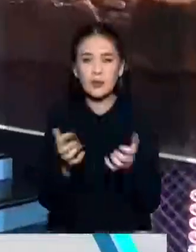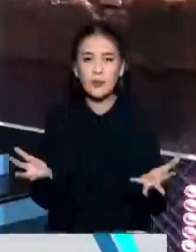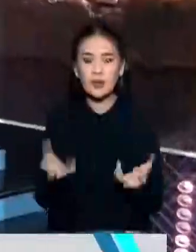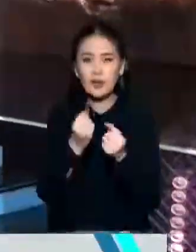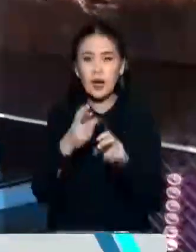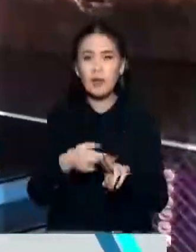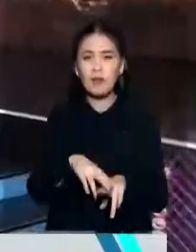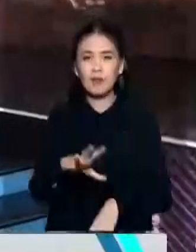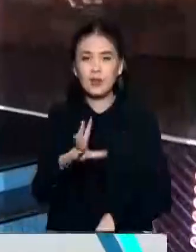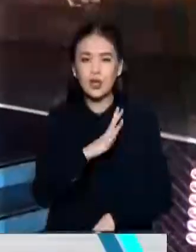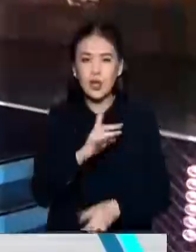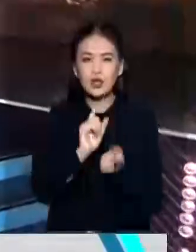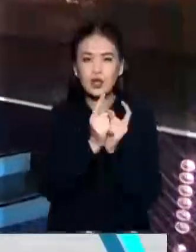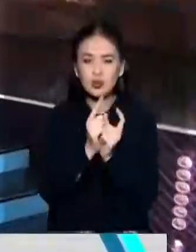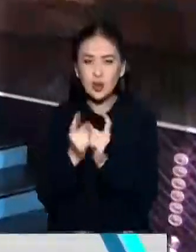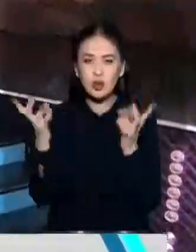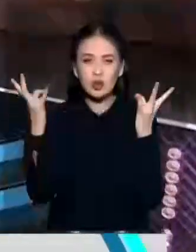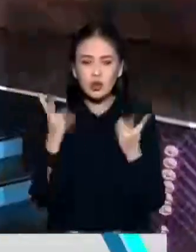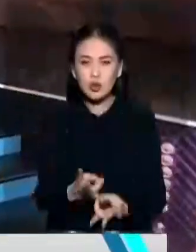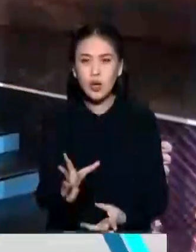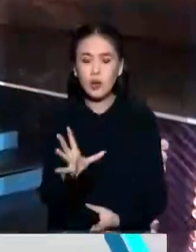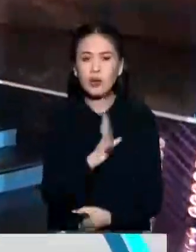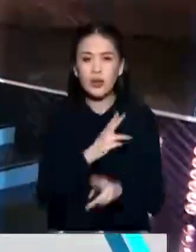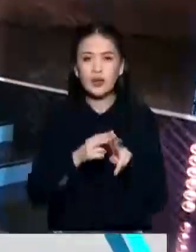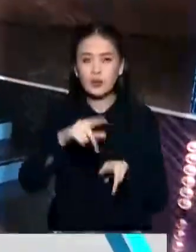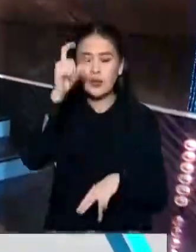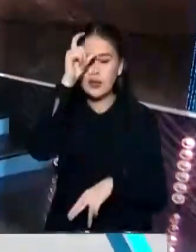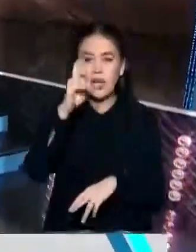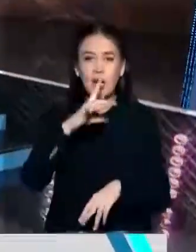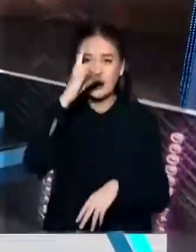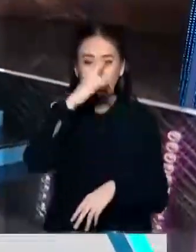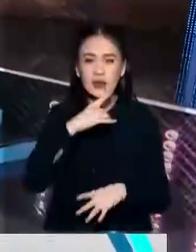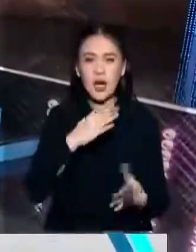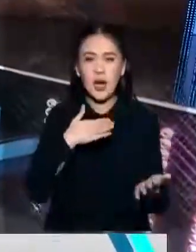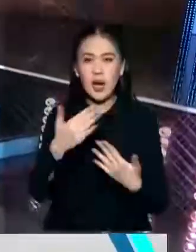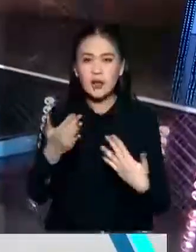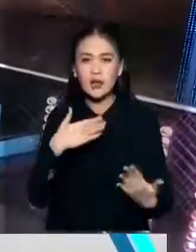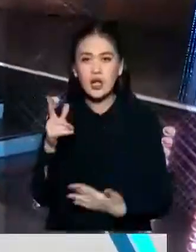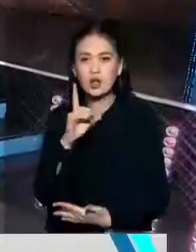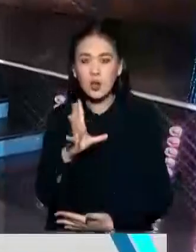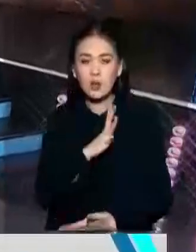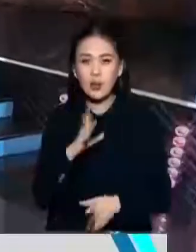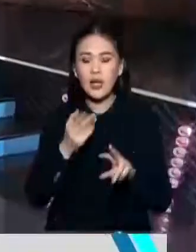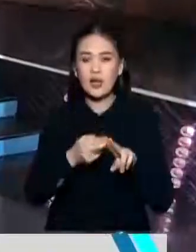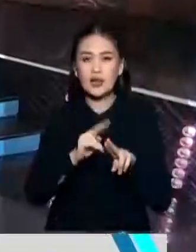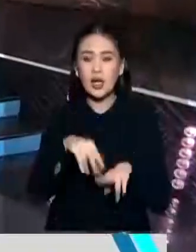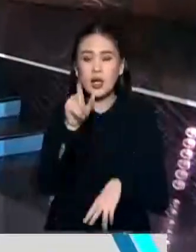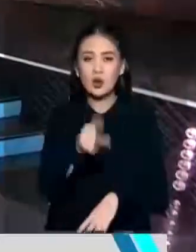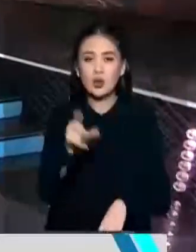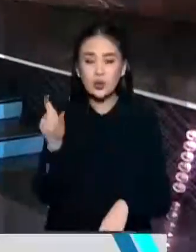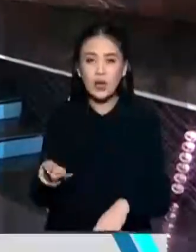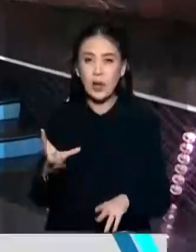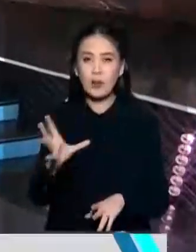была необходимость в переводчиках, чтобы спасатели Турции и Казахстана как-то контактировали. И вот эти волонтеры